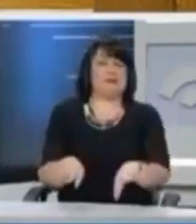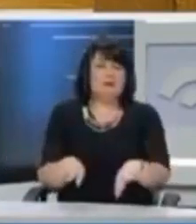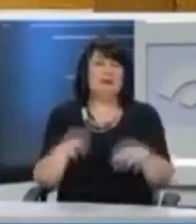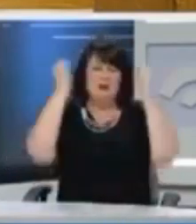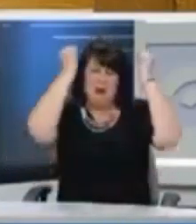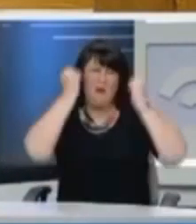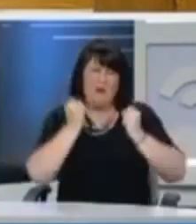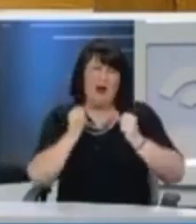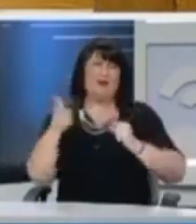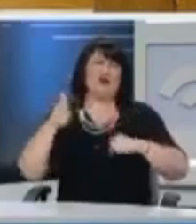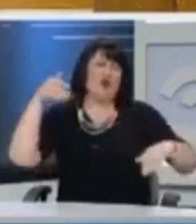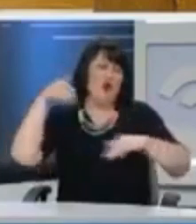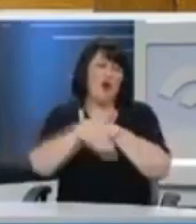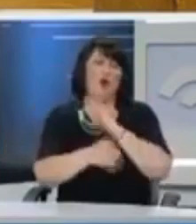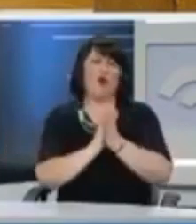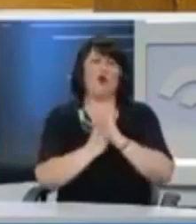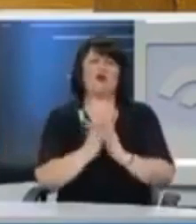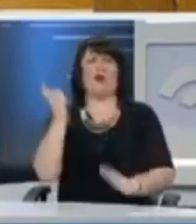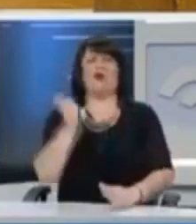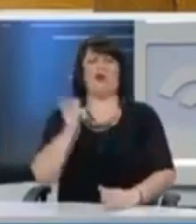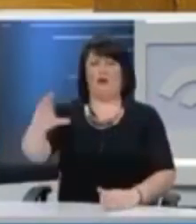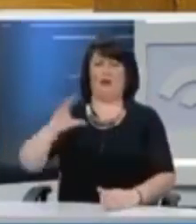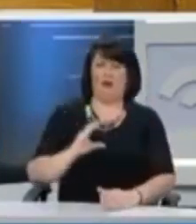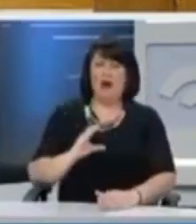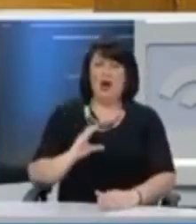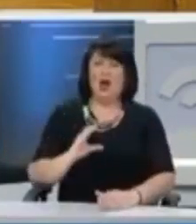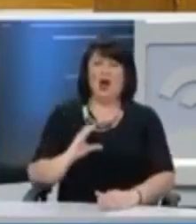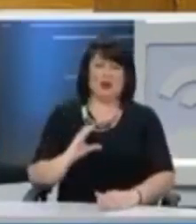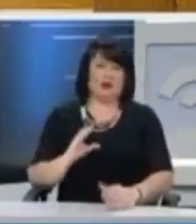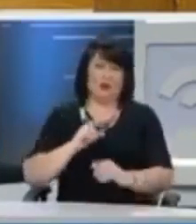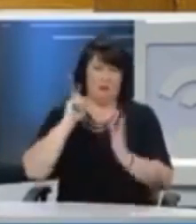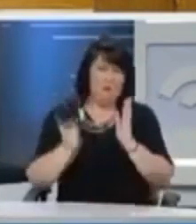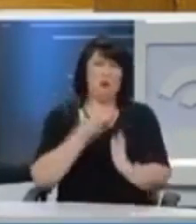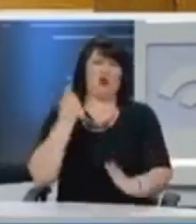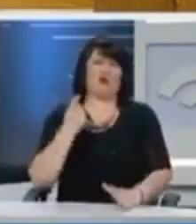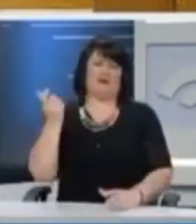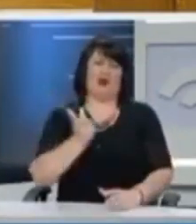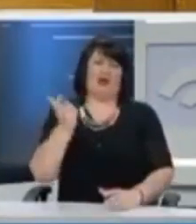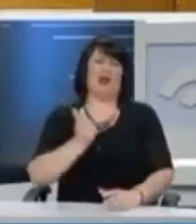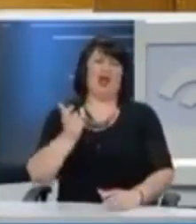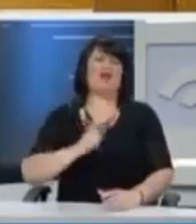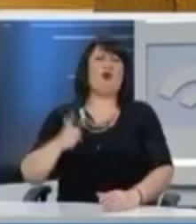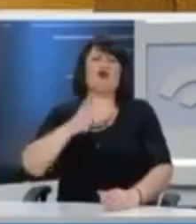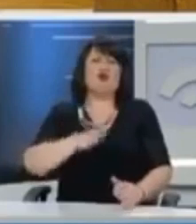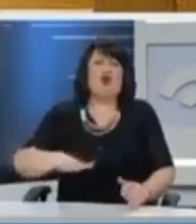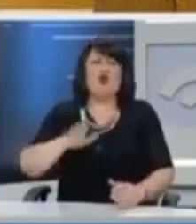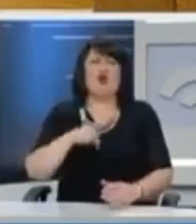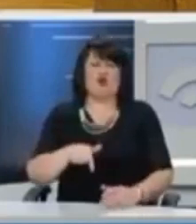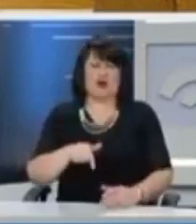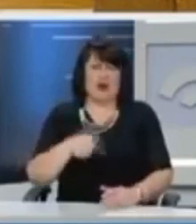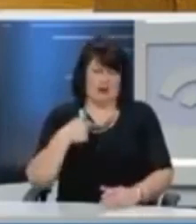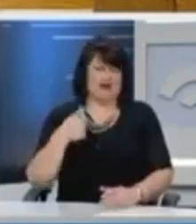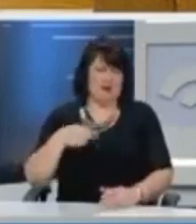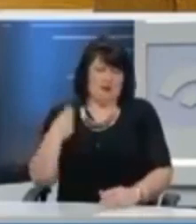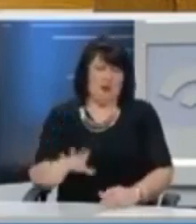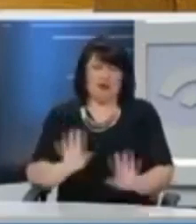χρεοκοπίας στην ιστορία, με το μεγαλύτερο δάνειο σε απόλυτες τιμές που έχει δοθεί στο πιο πτωχευμένο κράτος της